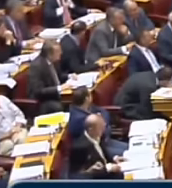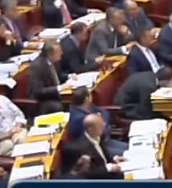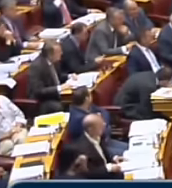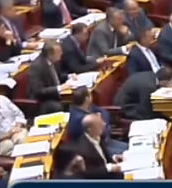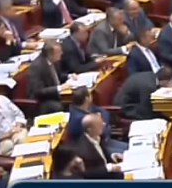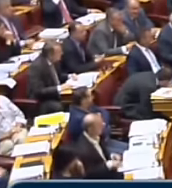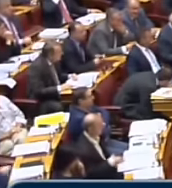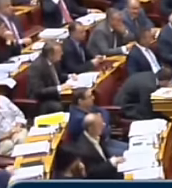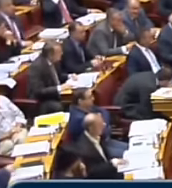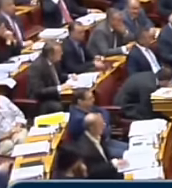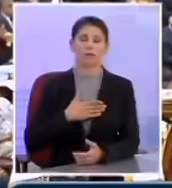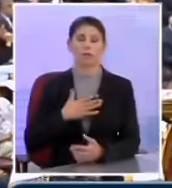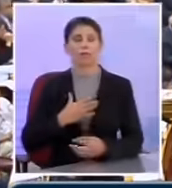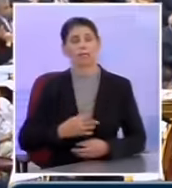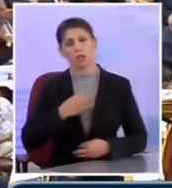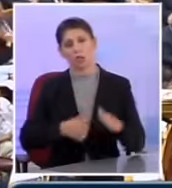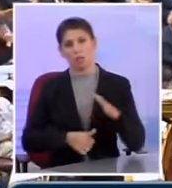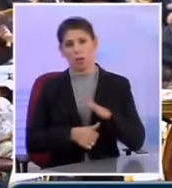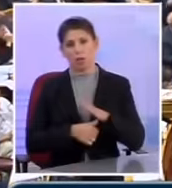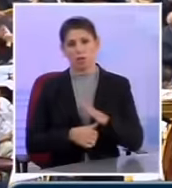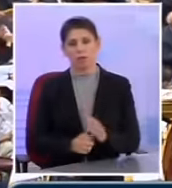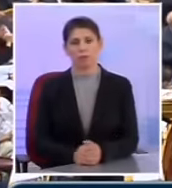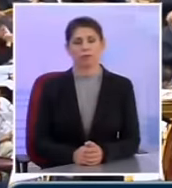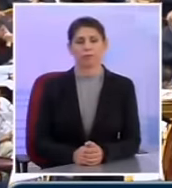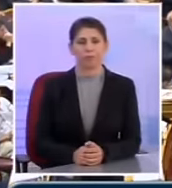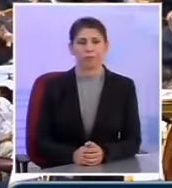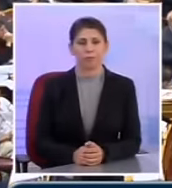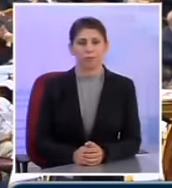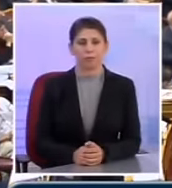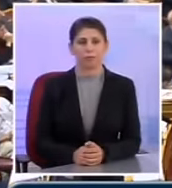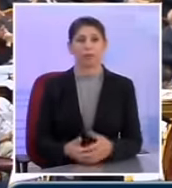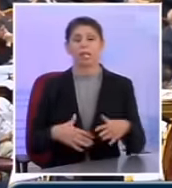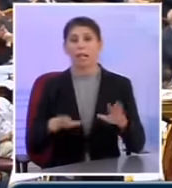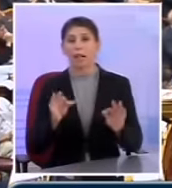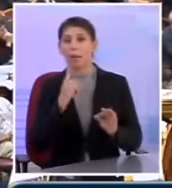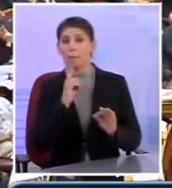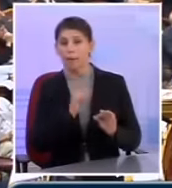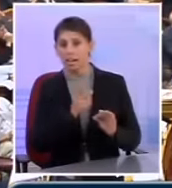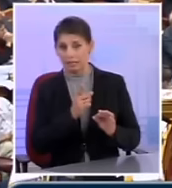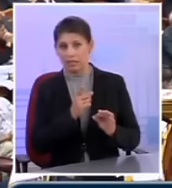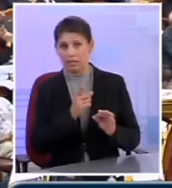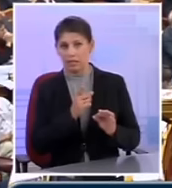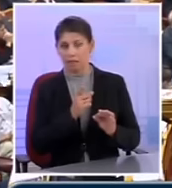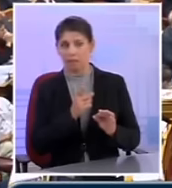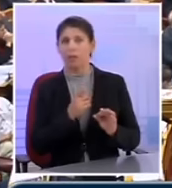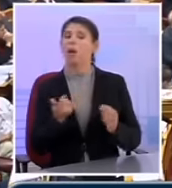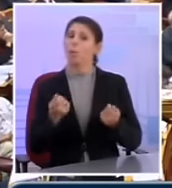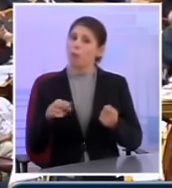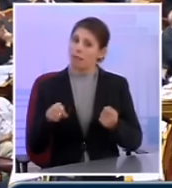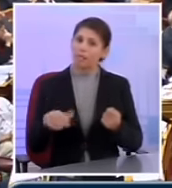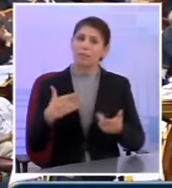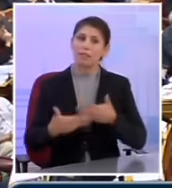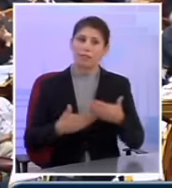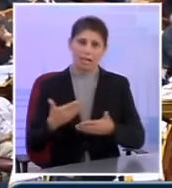Ευχαριστώ κύριε Πρόεδρε. Να αρχίσω με μια παρατήρηση που έχει να κάνει με τη